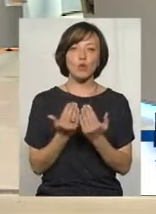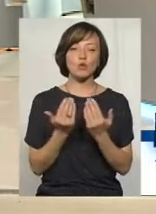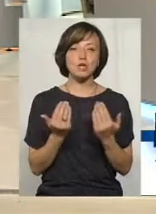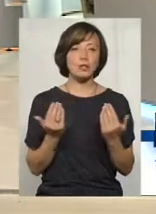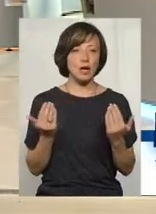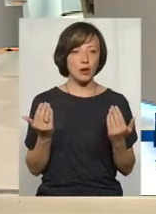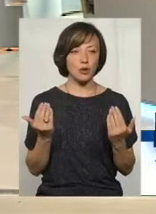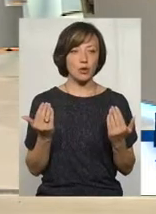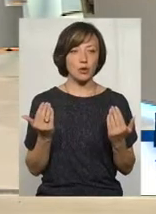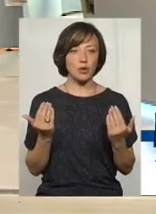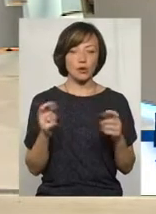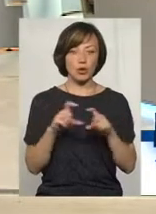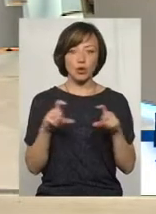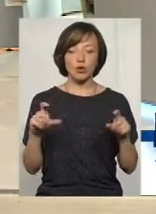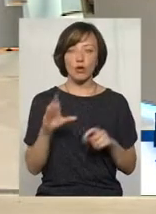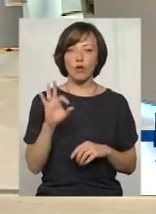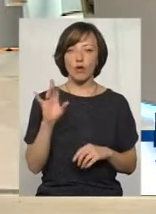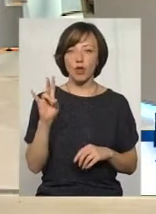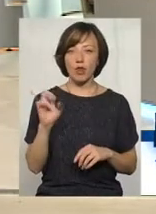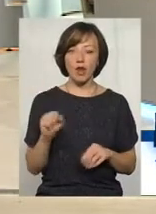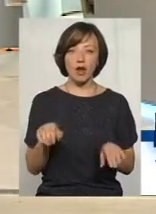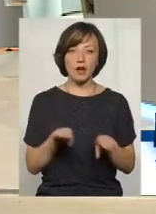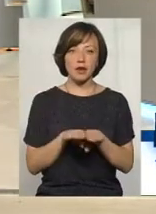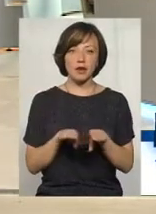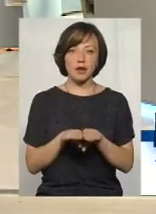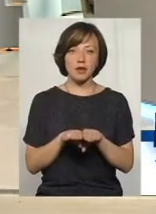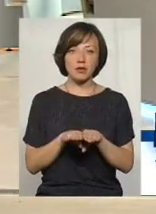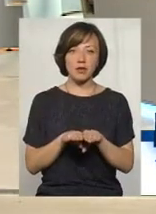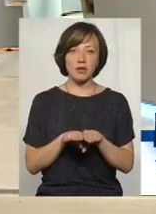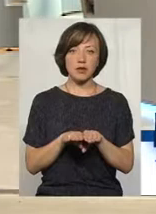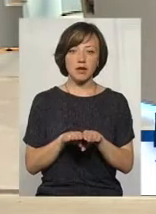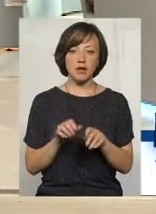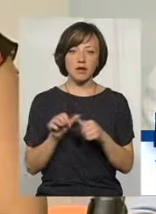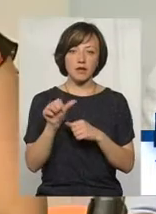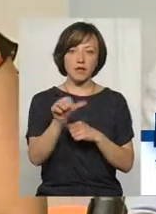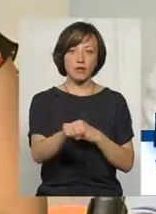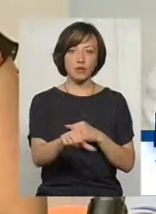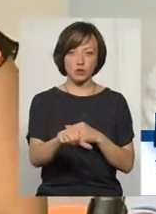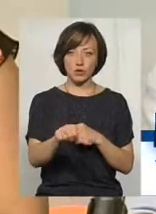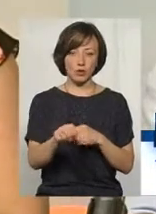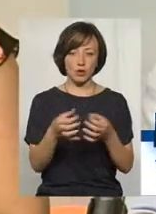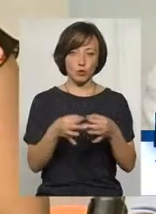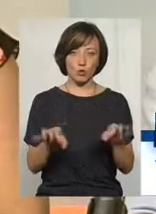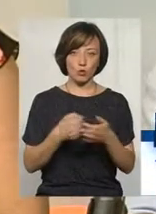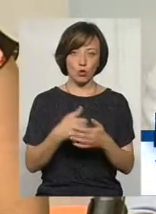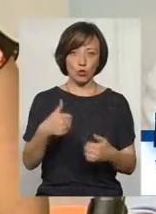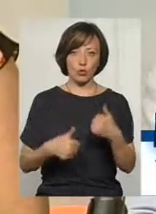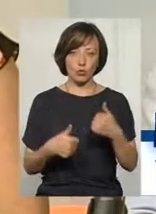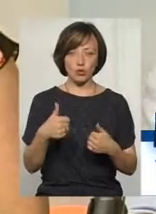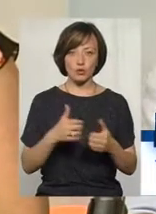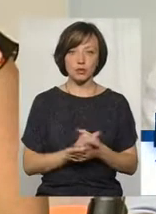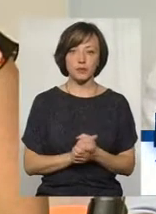що вона ніби відручена від цієї справи. І